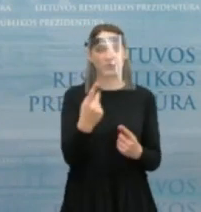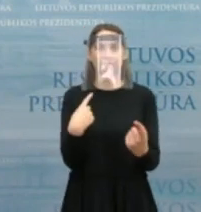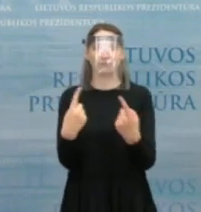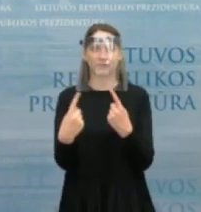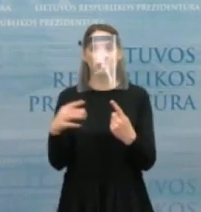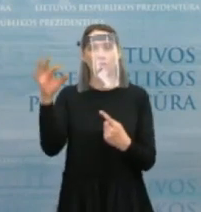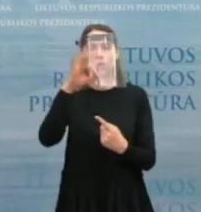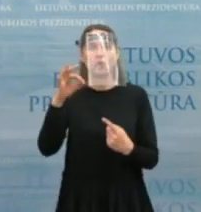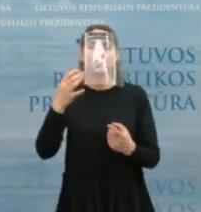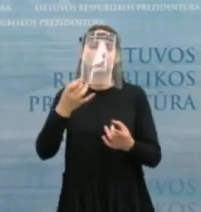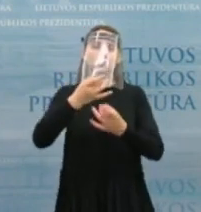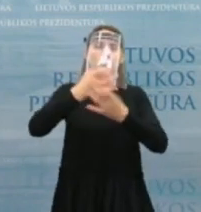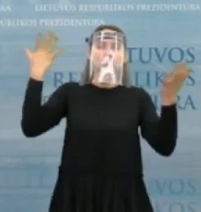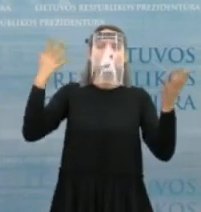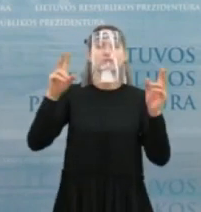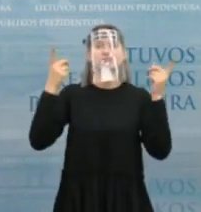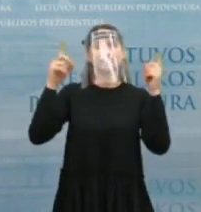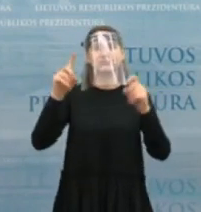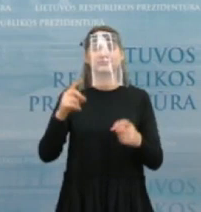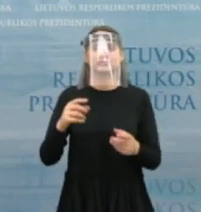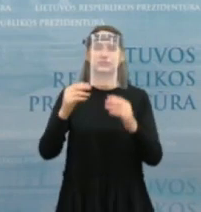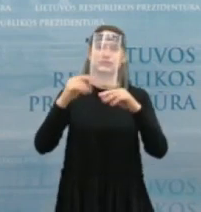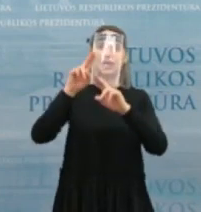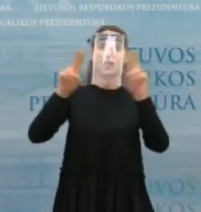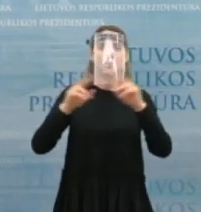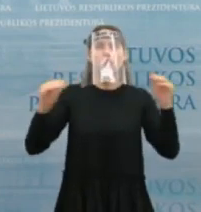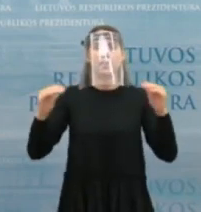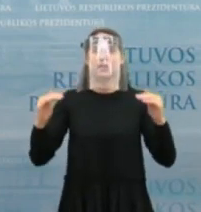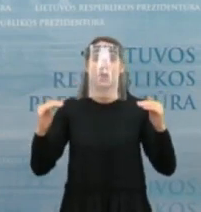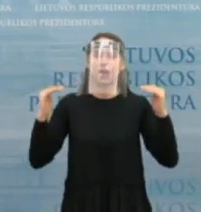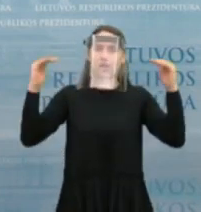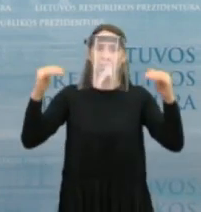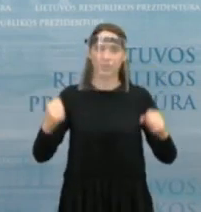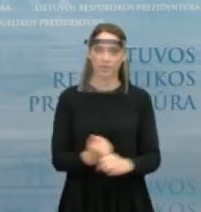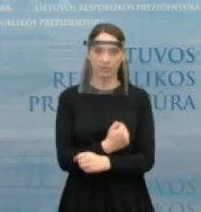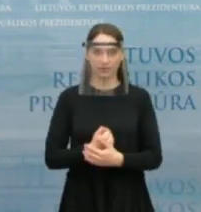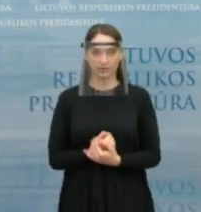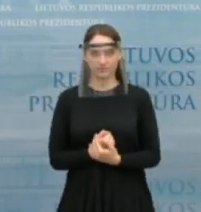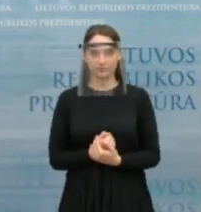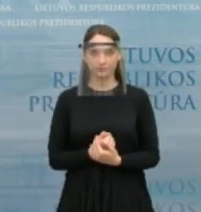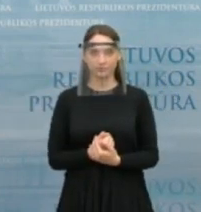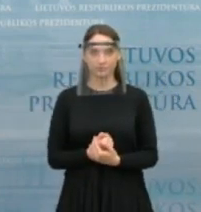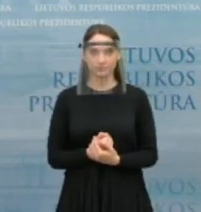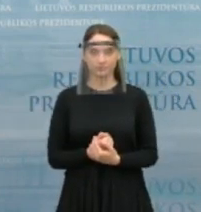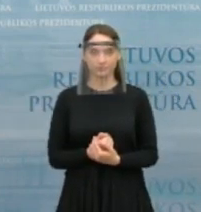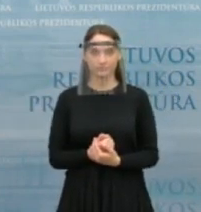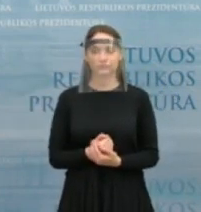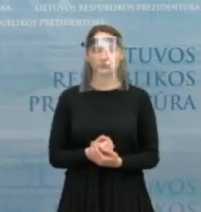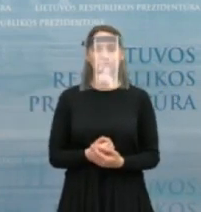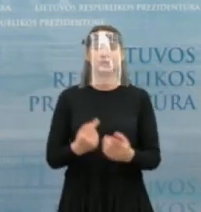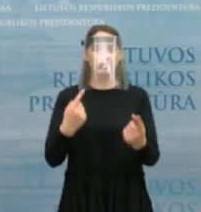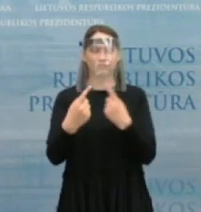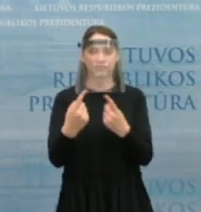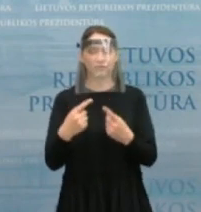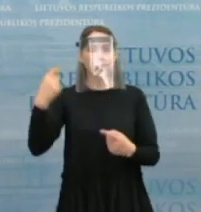diplomatijai, tarptautinių lygminių. Pokalbo metu prezidentas išgirdo, kad šis kandidatas,